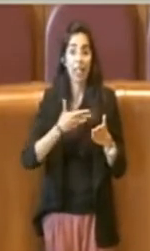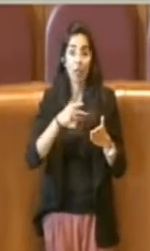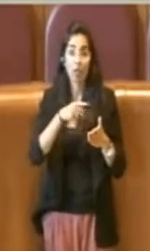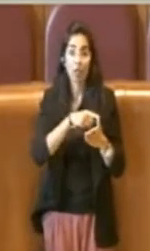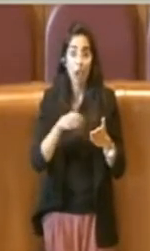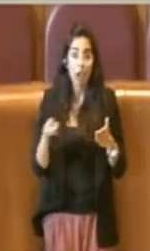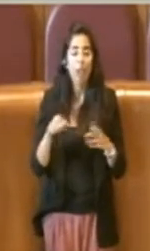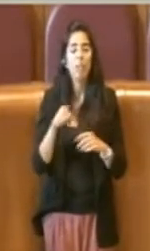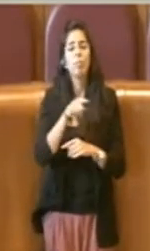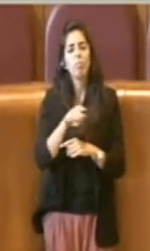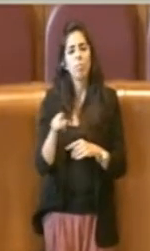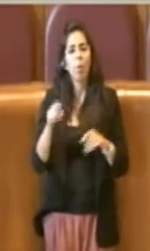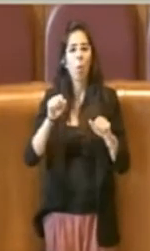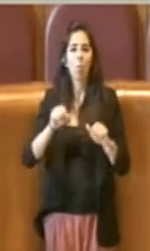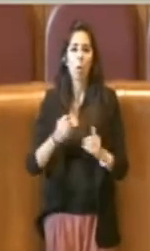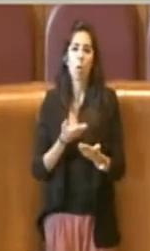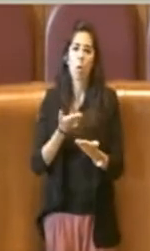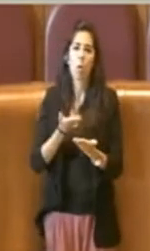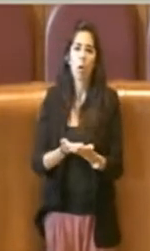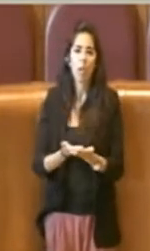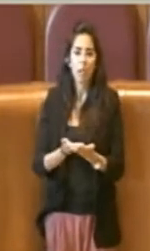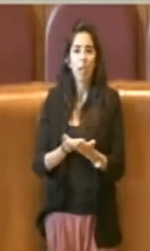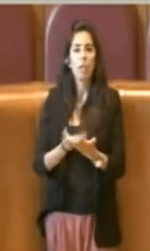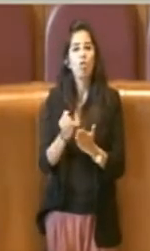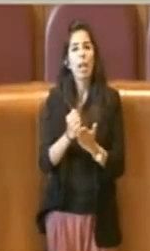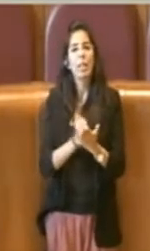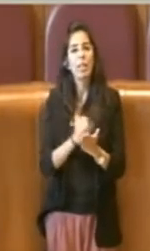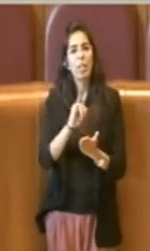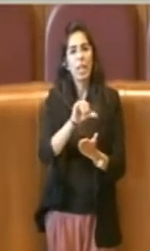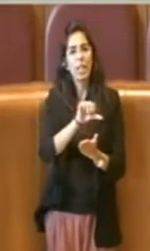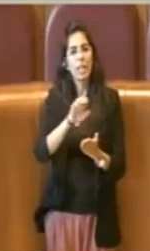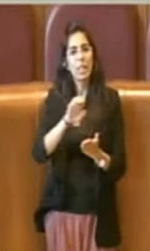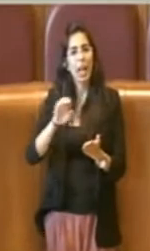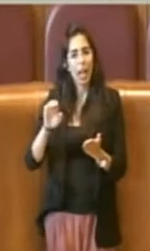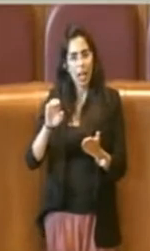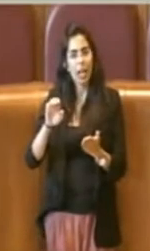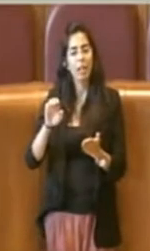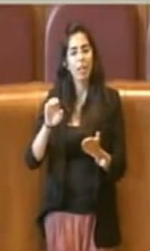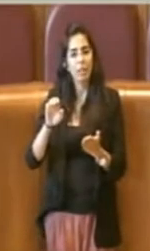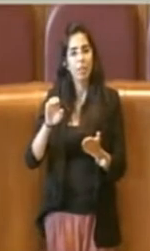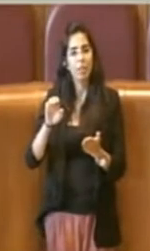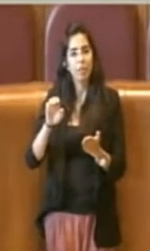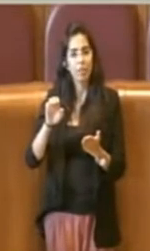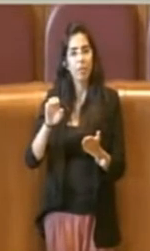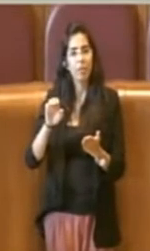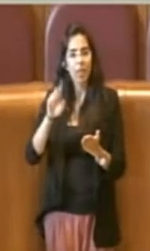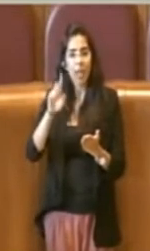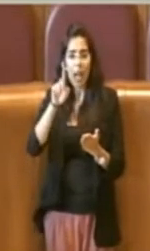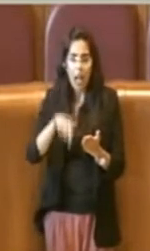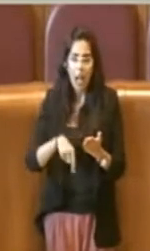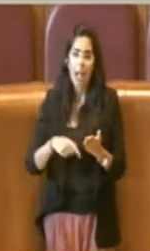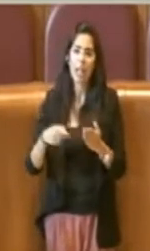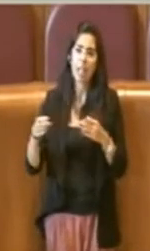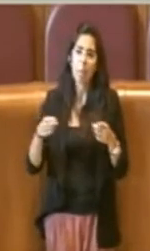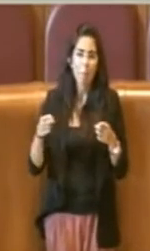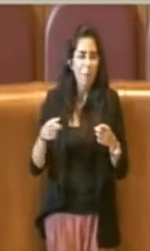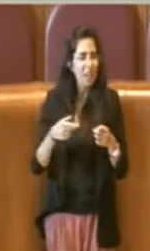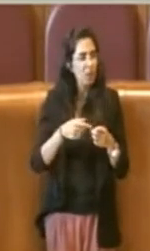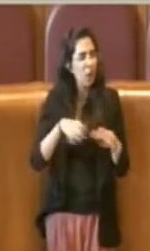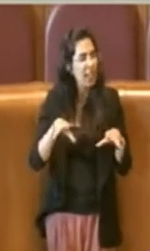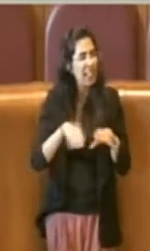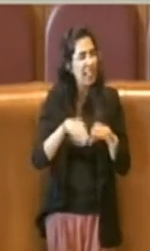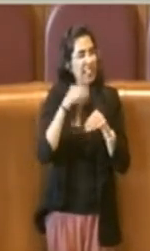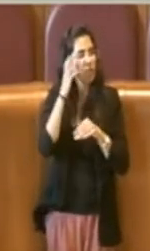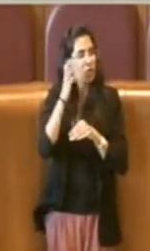presentare la certificazione ISEE anche in corso d'anno e quindi